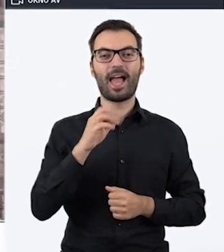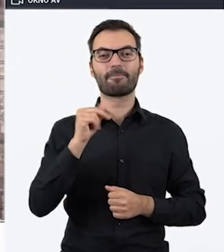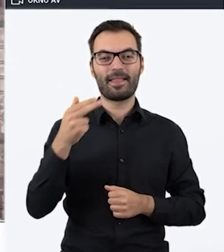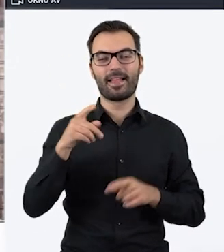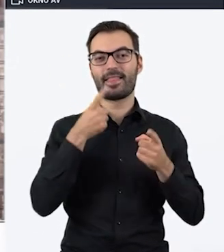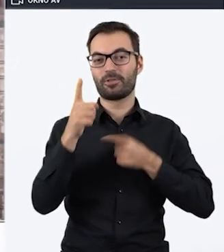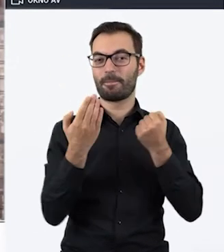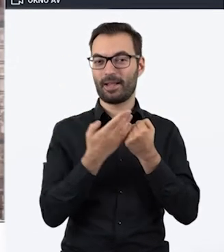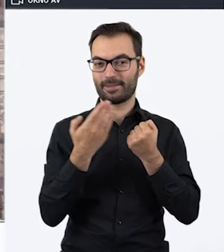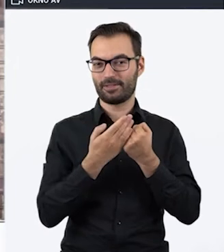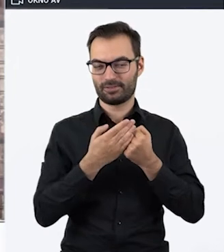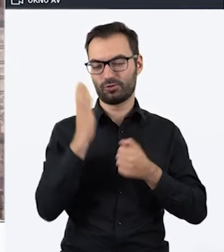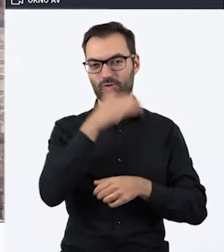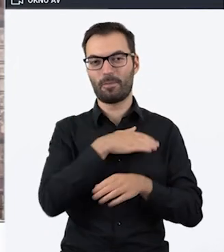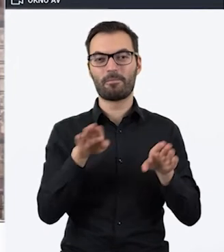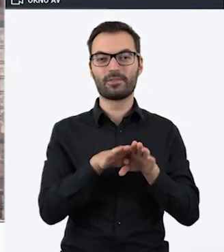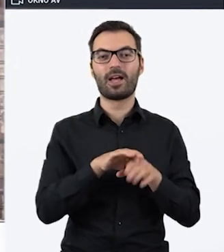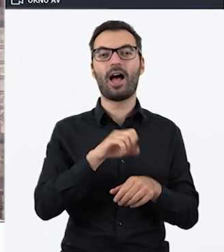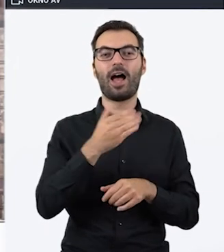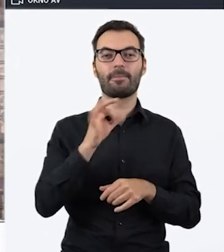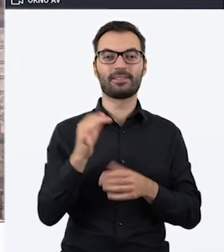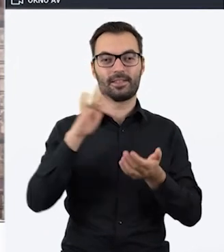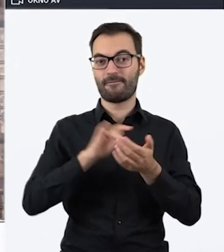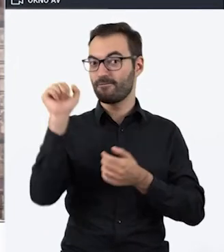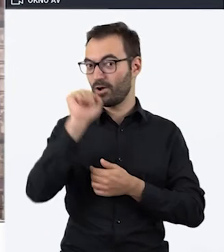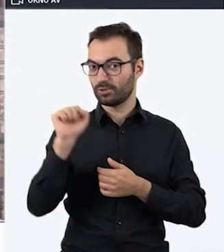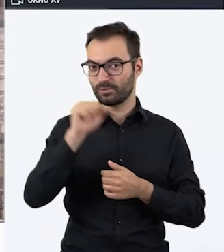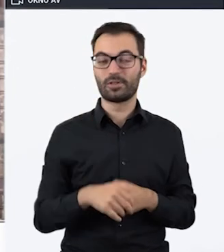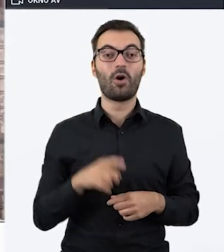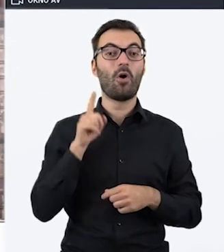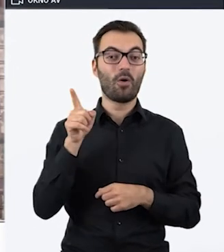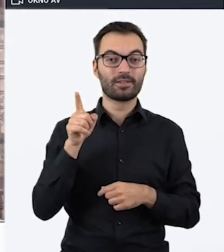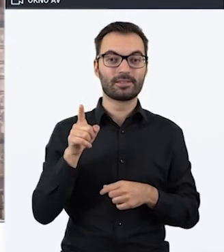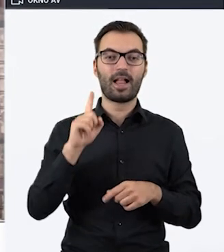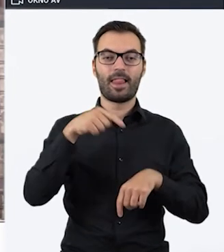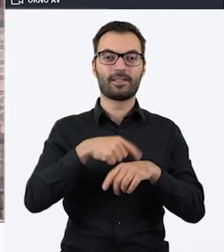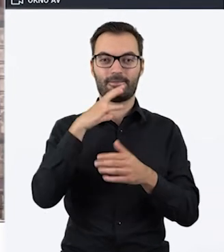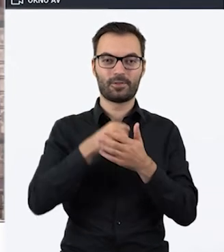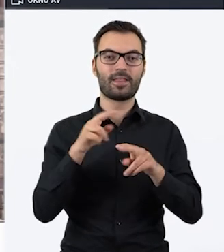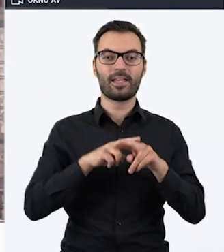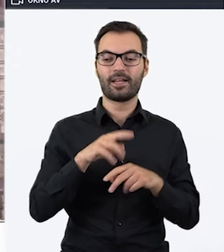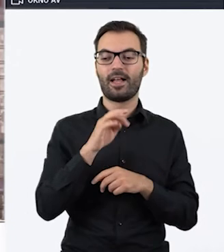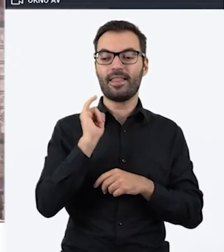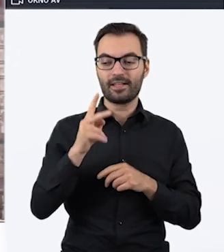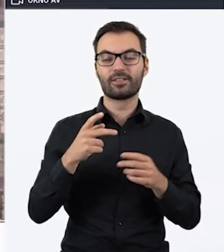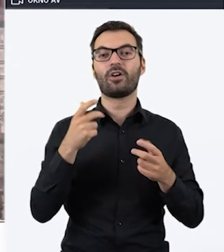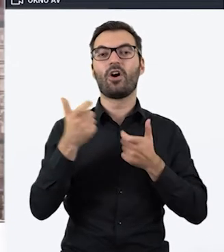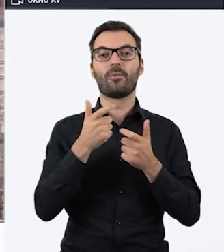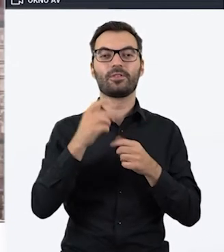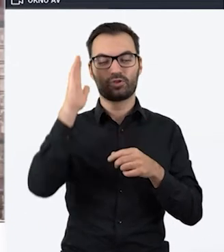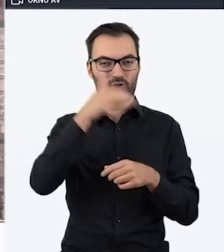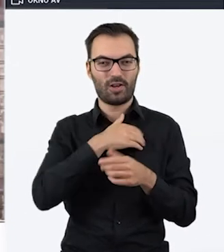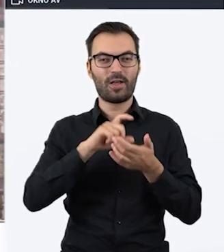Erdman, nauczycielka matematyki ze szkoły podstawowej AMS we Wrocławiu, która na lekcjach stosuje narzędzia TIK, tworzy